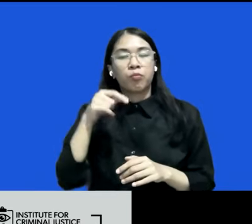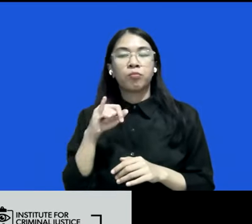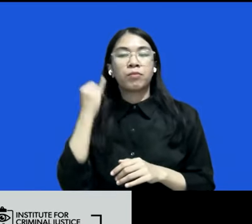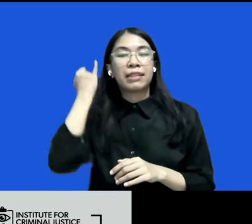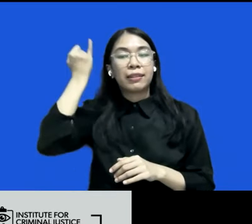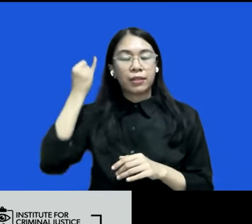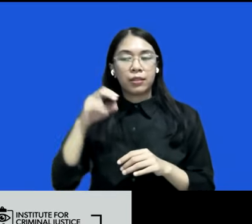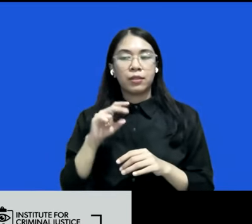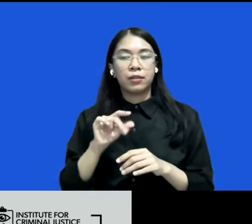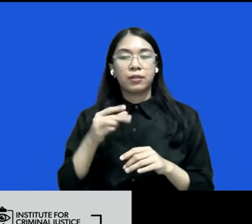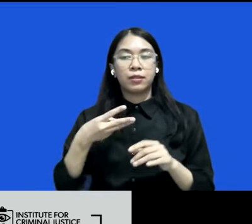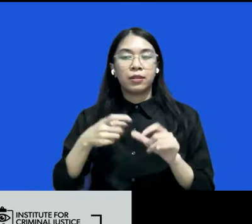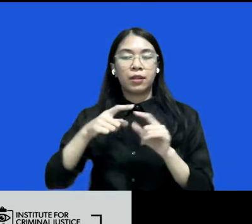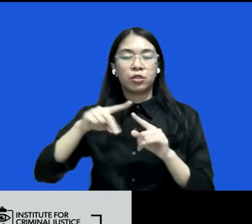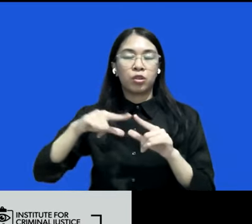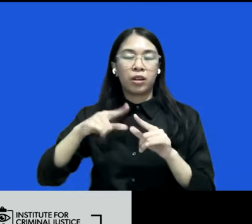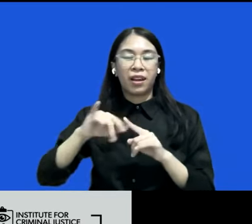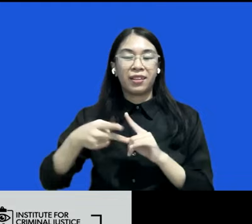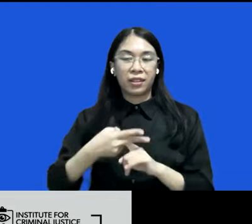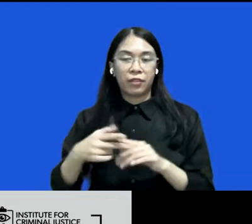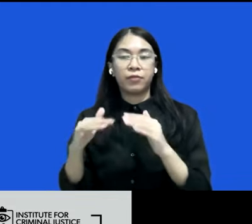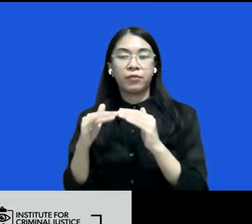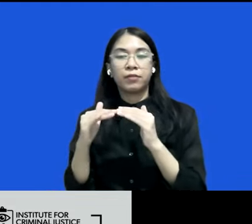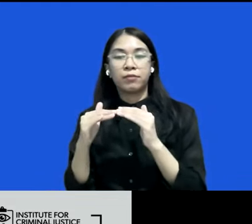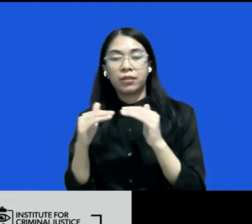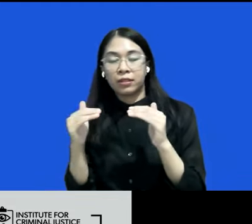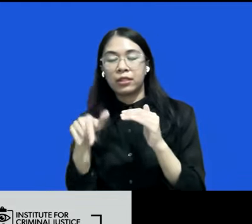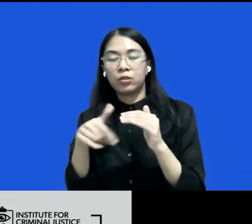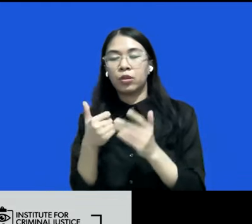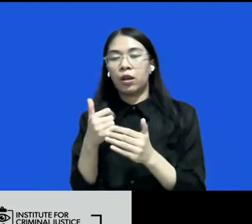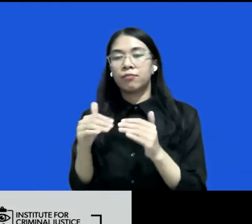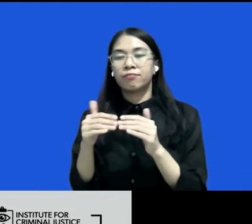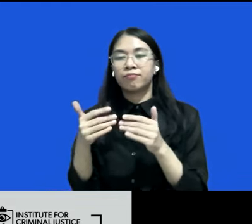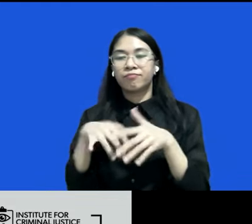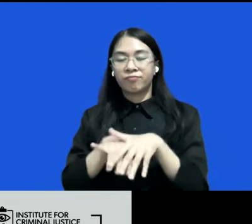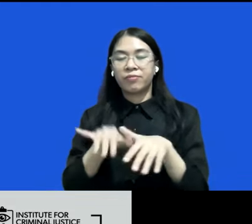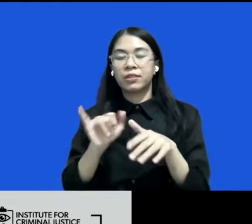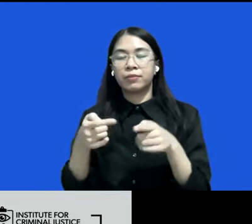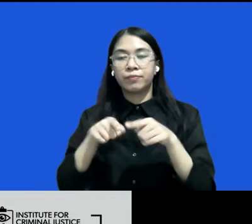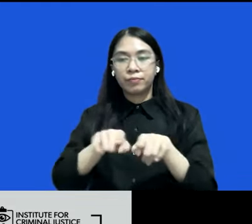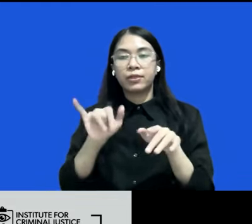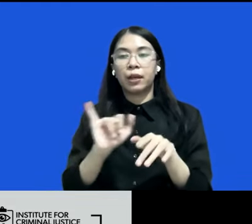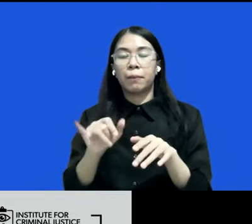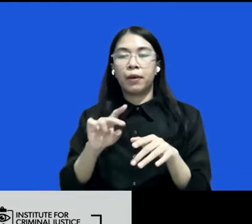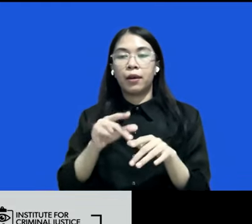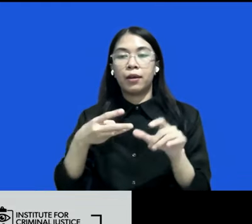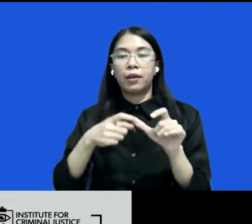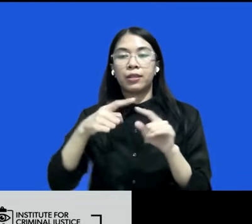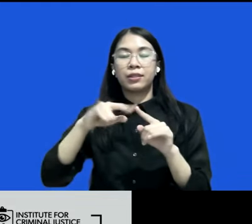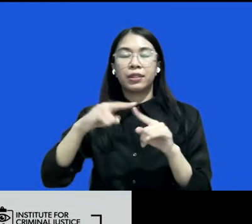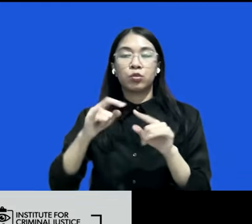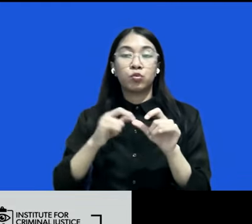dasarnya sebenarnya sejalan sama penilai restitusi nah apa namanya pada perkembangan setelahnya